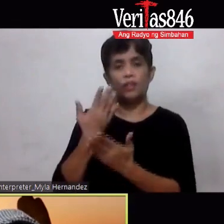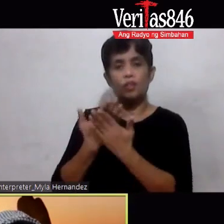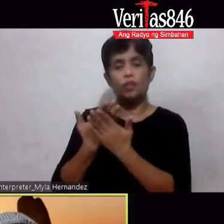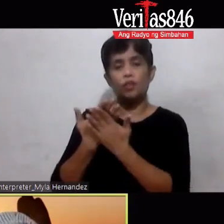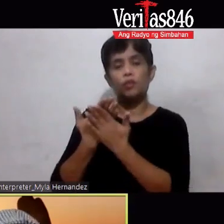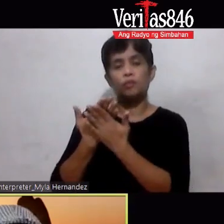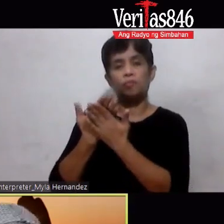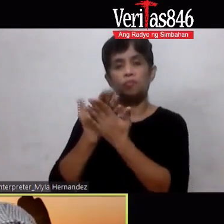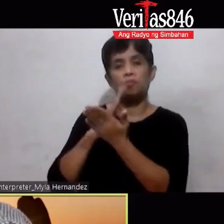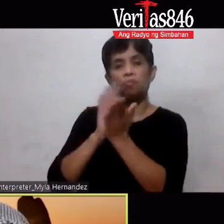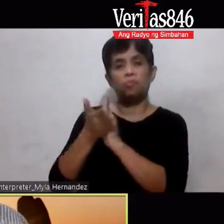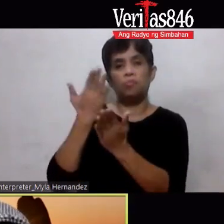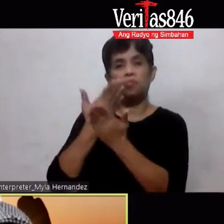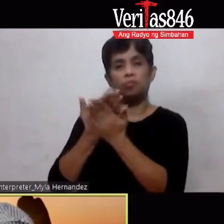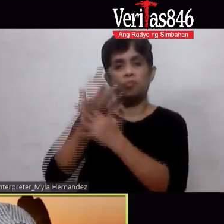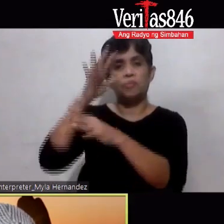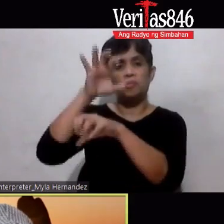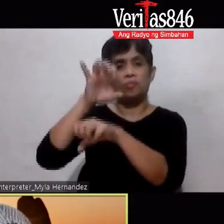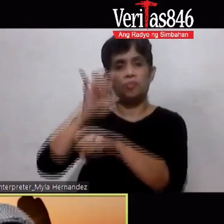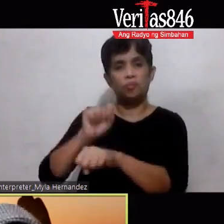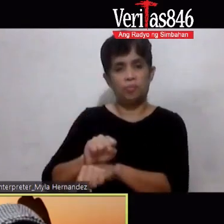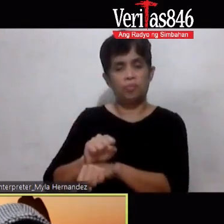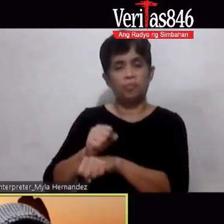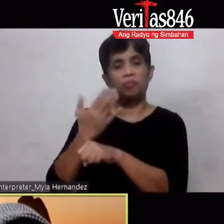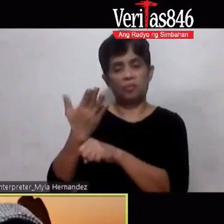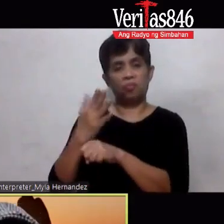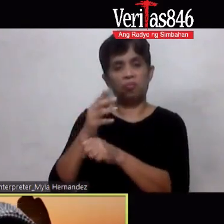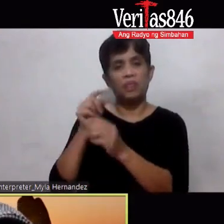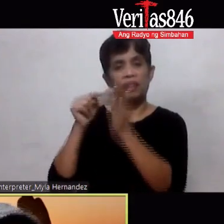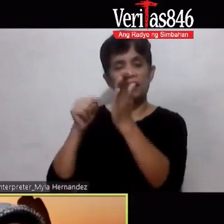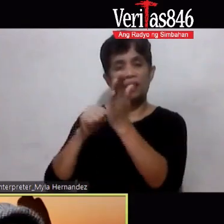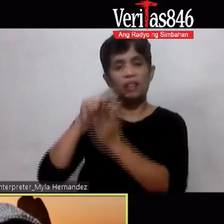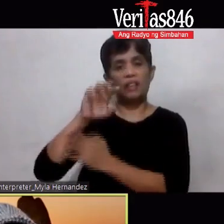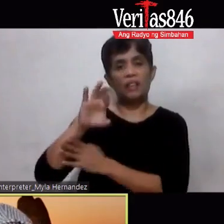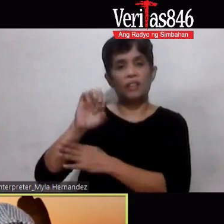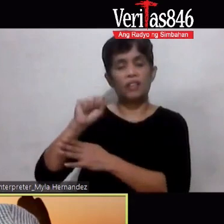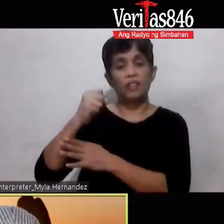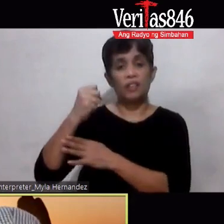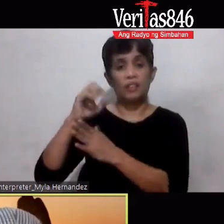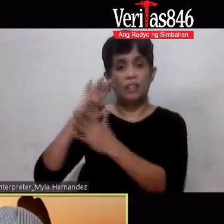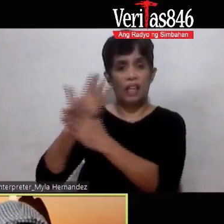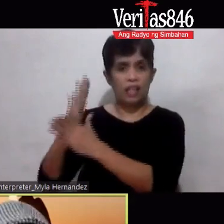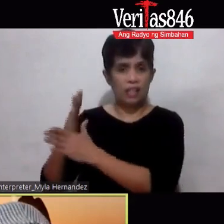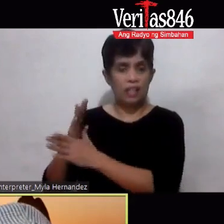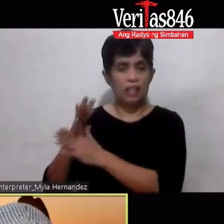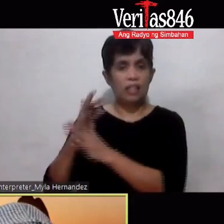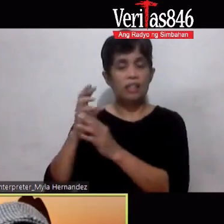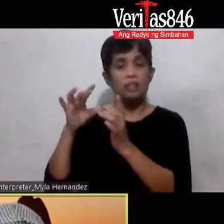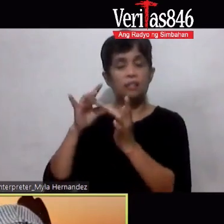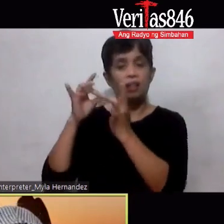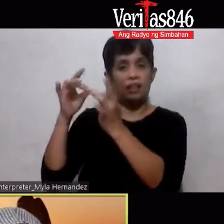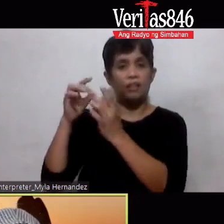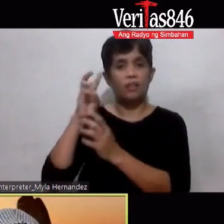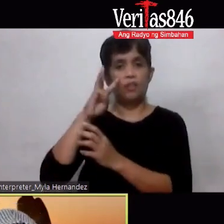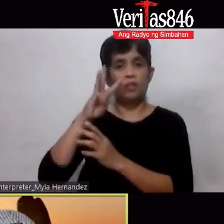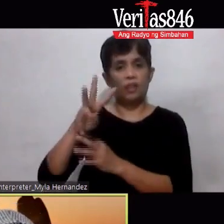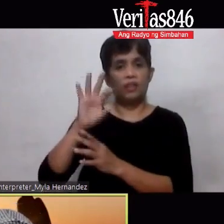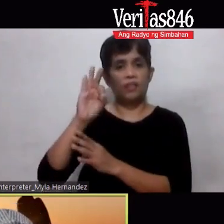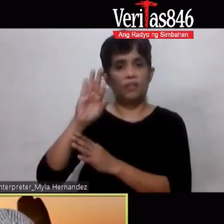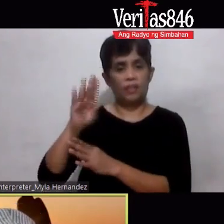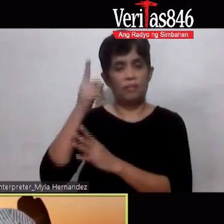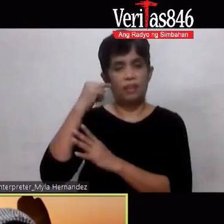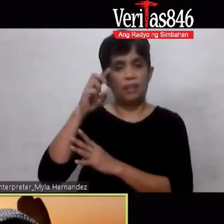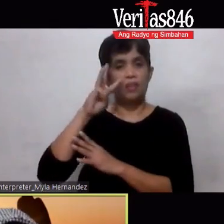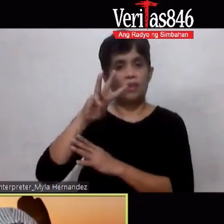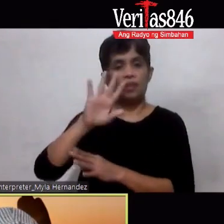natin Baka gusto nyo pong I-click na agad yung share Lalo na kung nanonood po kayo Ng Facebook I-click nyo po yung share Para mapanood po Ng inyong